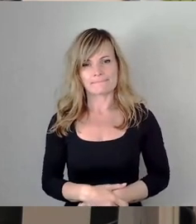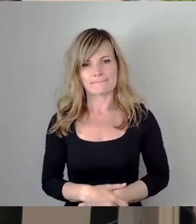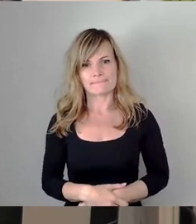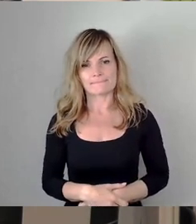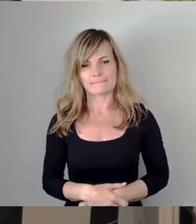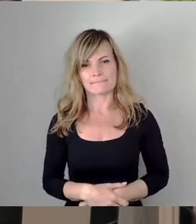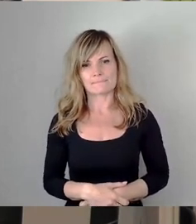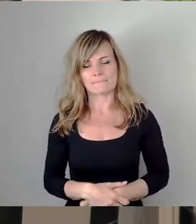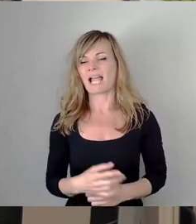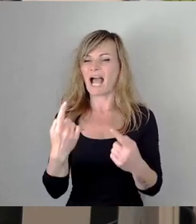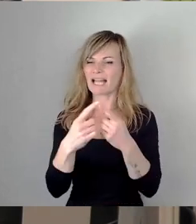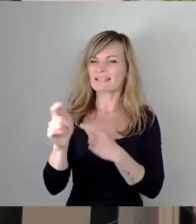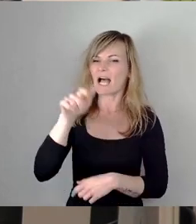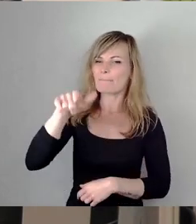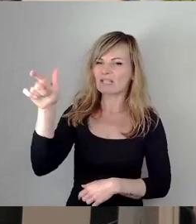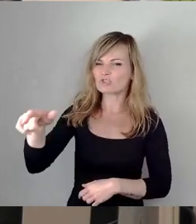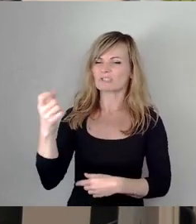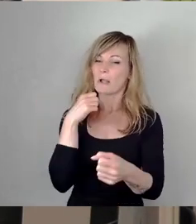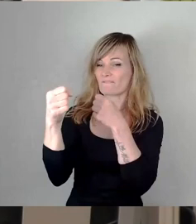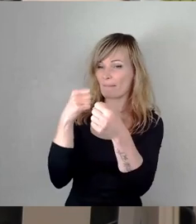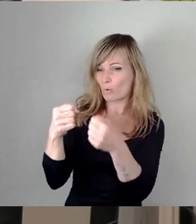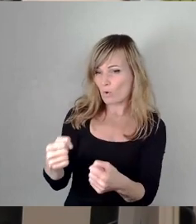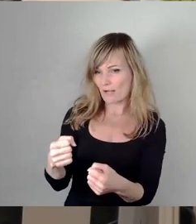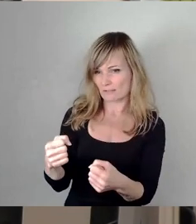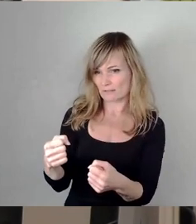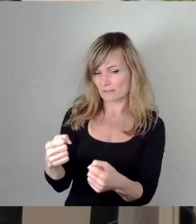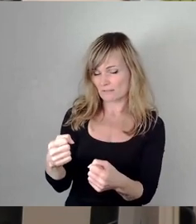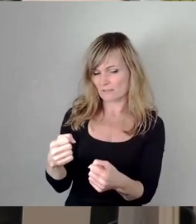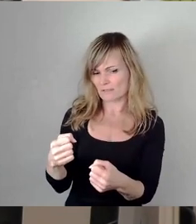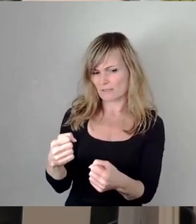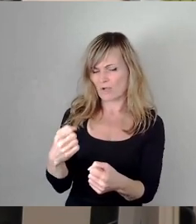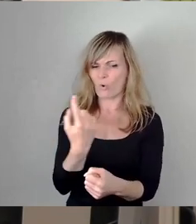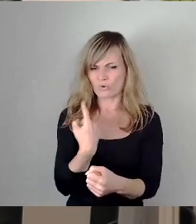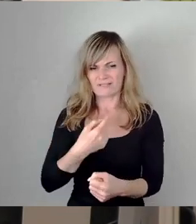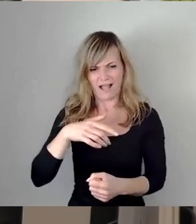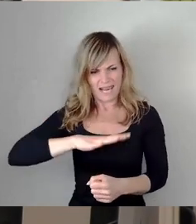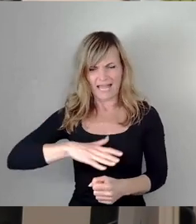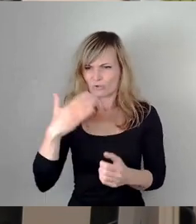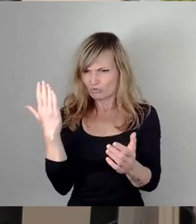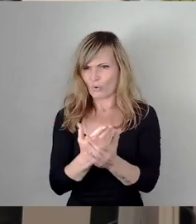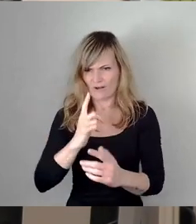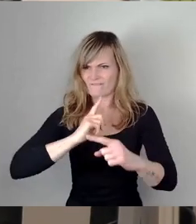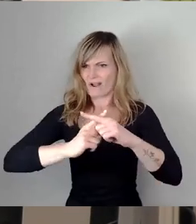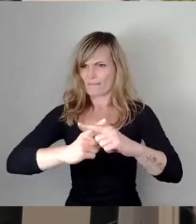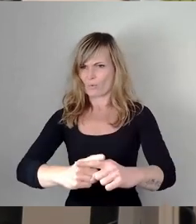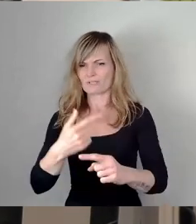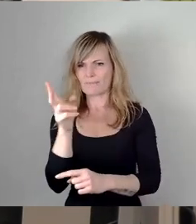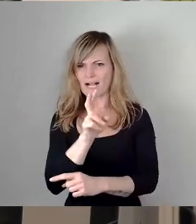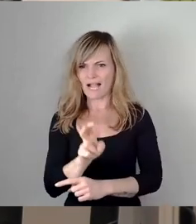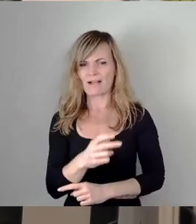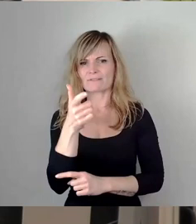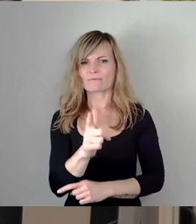anderer Menschen in unserem Land bereits verboten? Das kann man in § 223 des